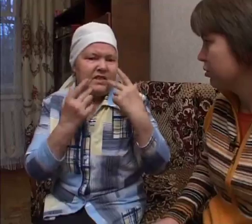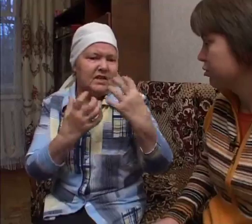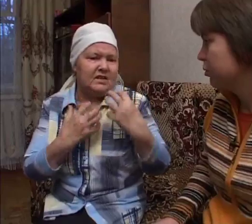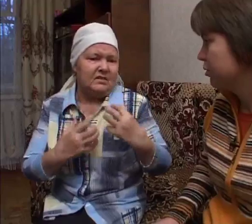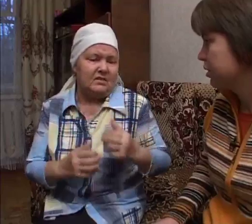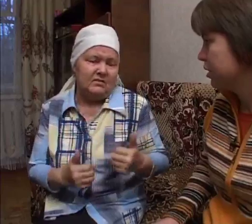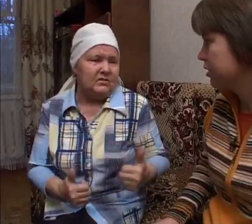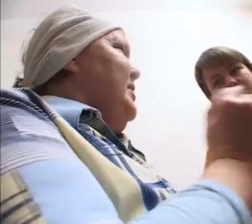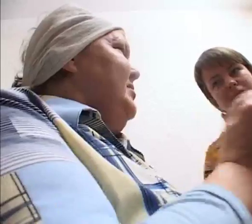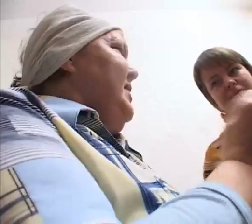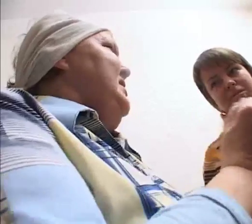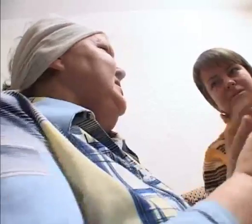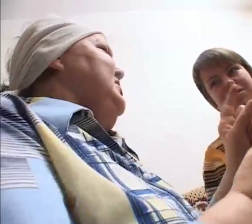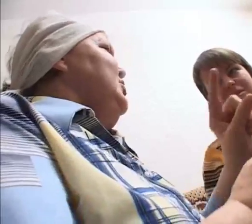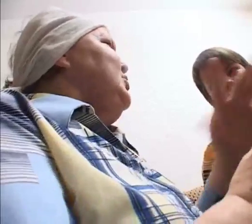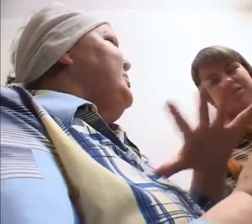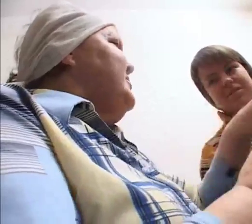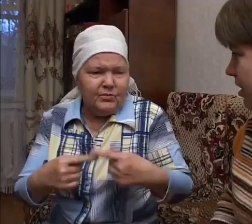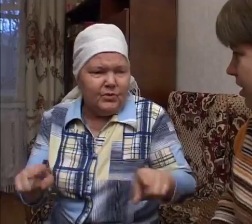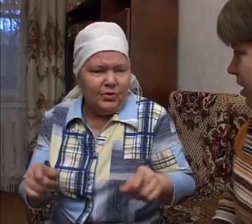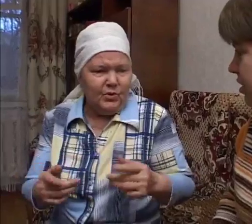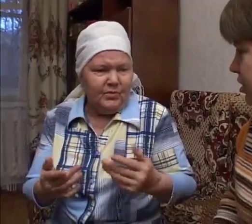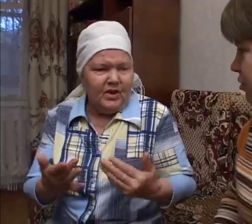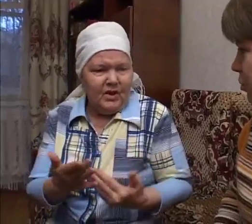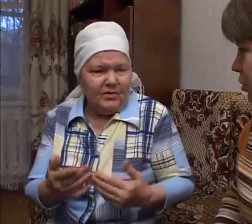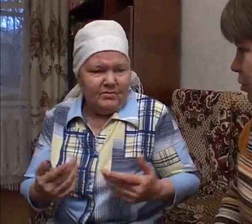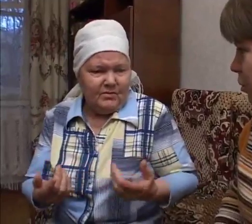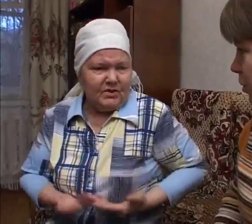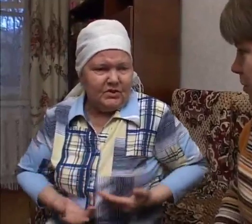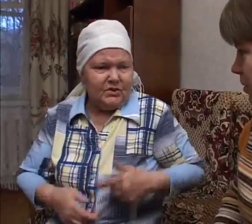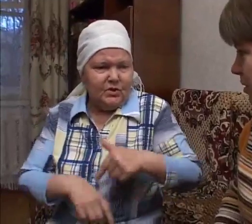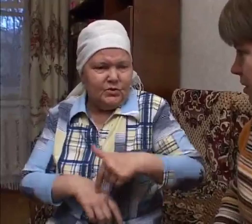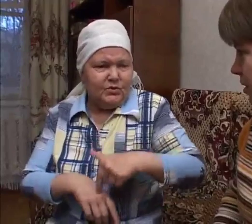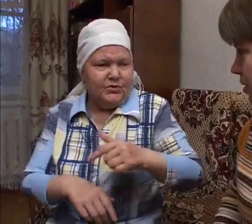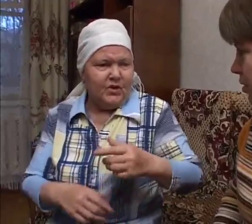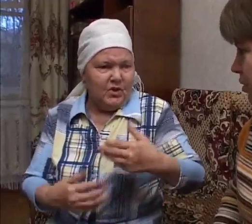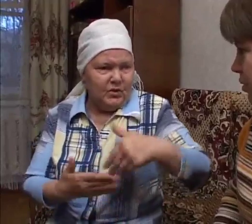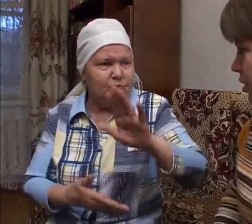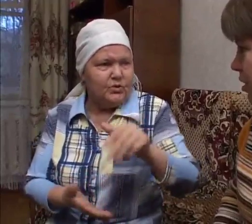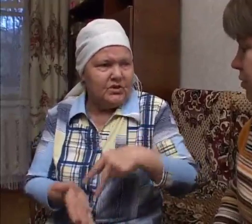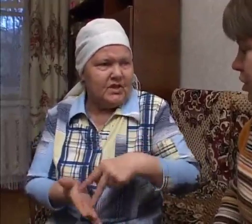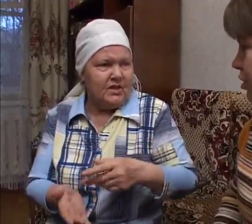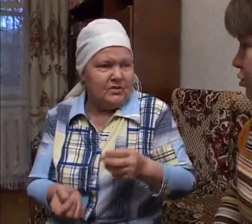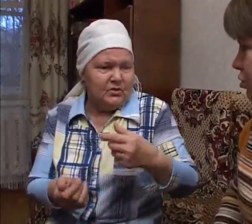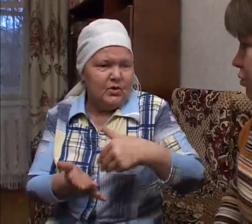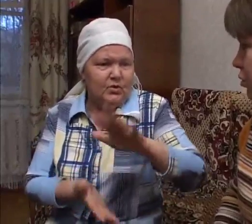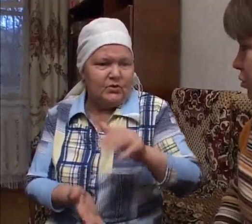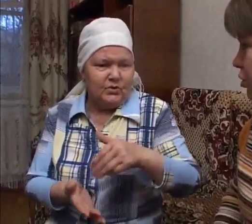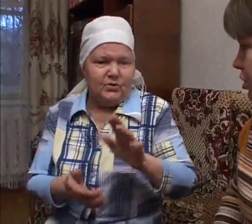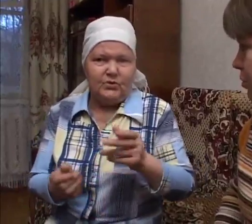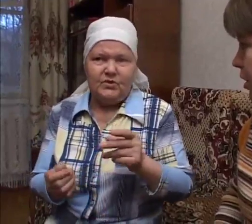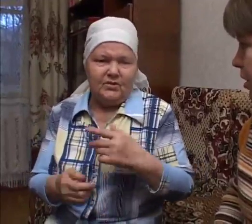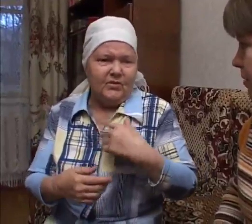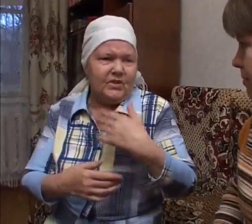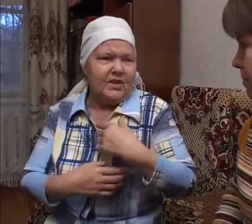что Бог всегда сохраняет меня. А сейчас все по-другому. Я в жизни чувствую